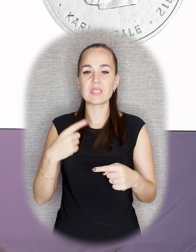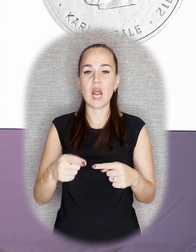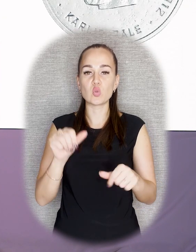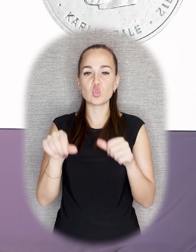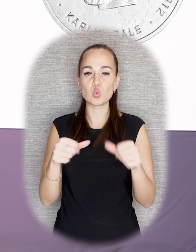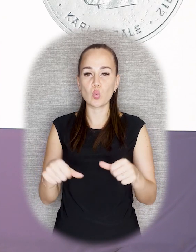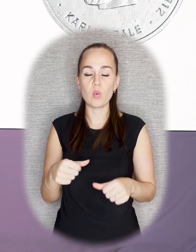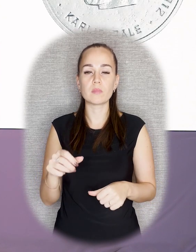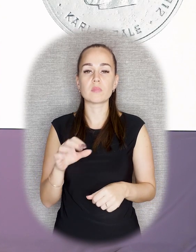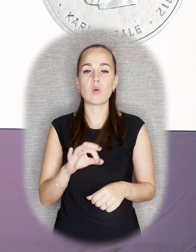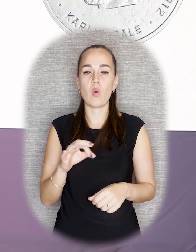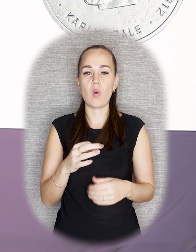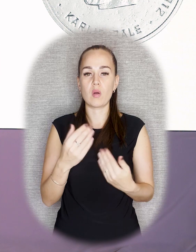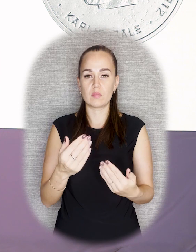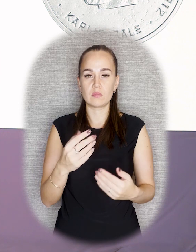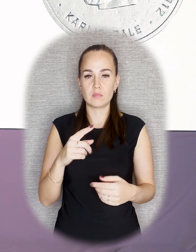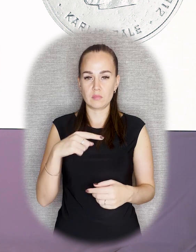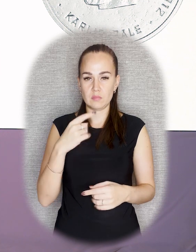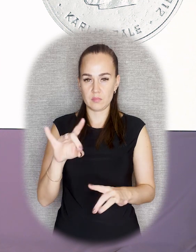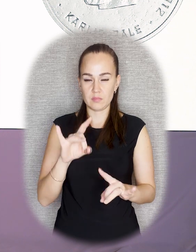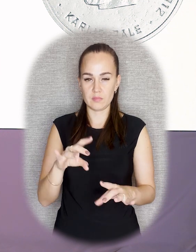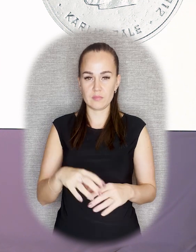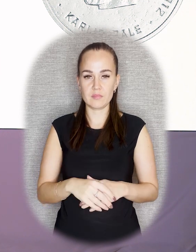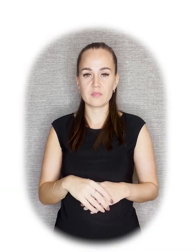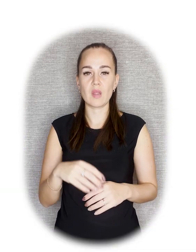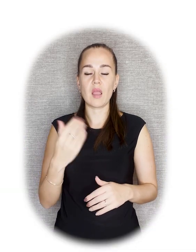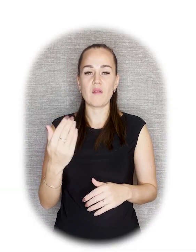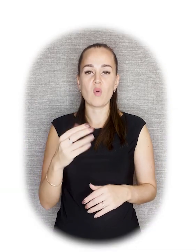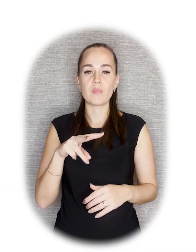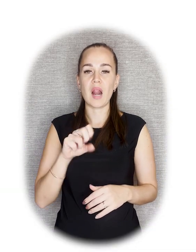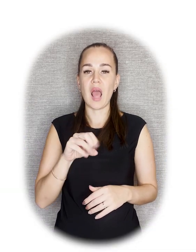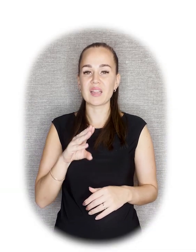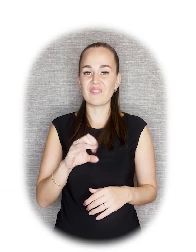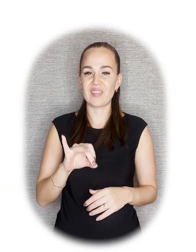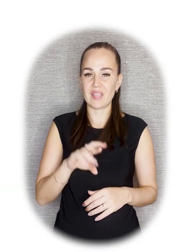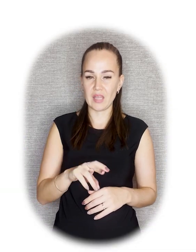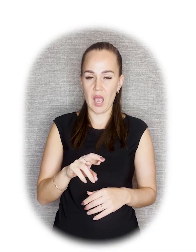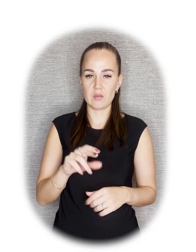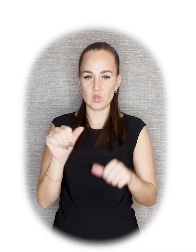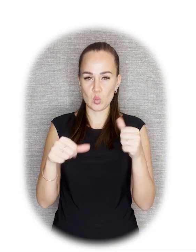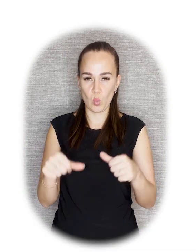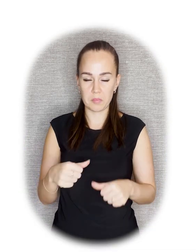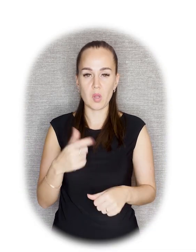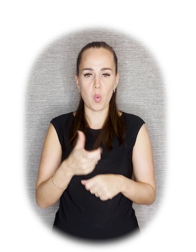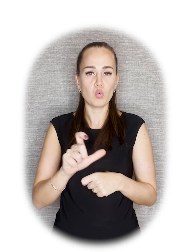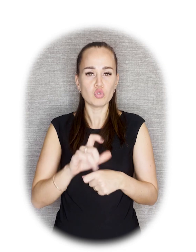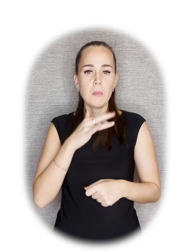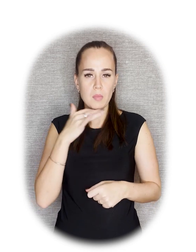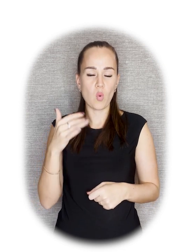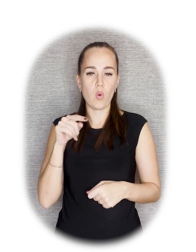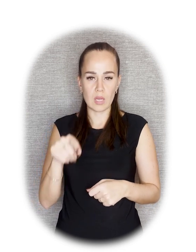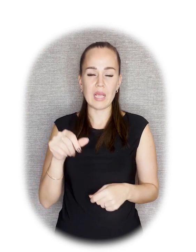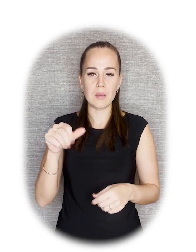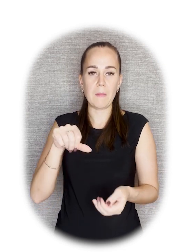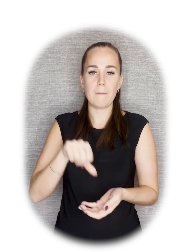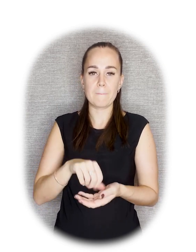Следующий скульптор, о котором пойдет речь, это Карли Зали. Тоже латвийский скульптор, вообще несколько латвийских скульпторов и художников приняли участие